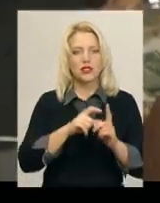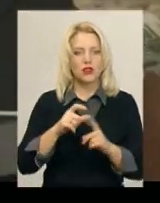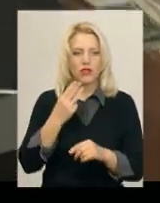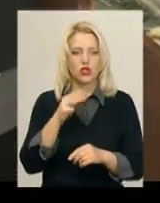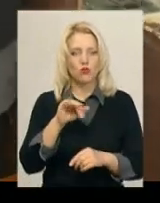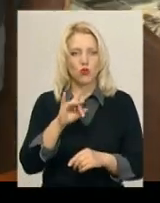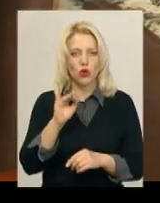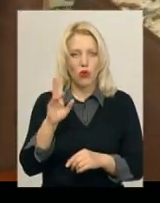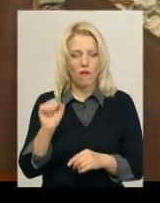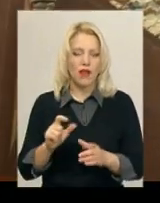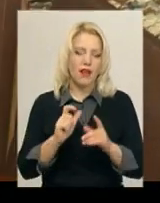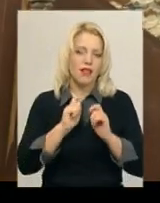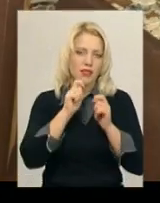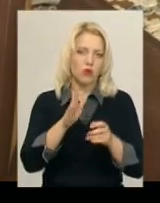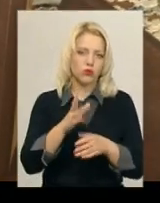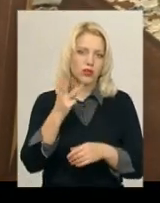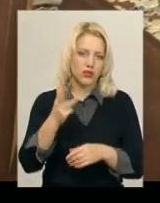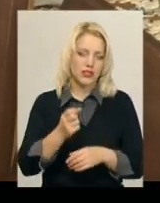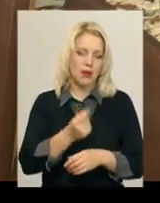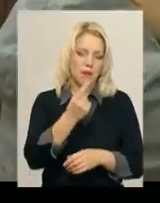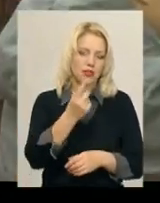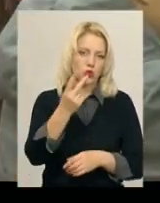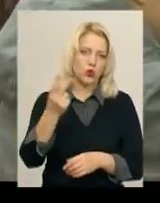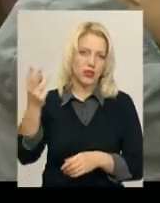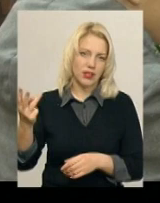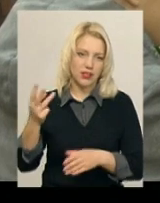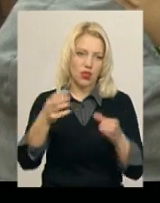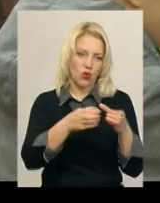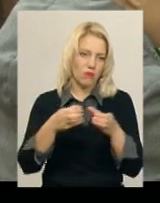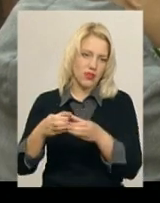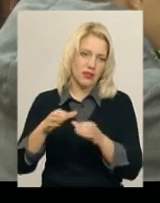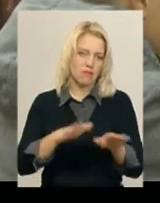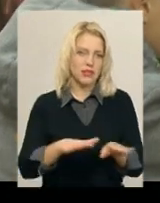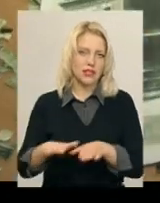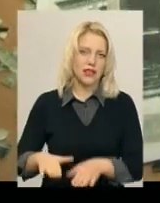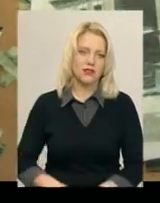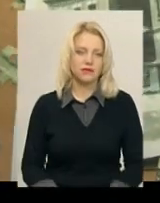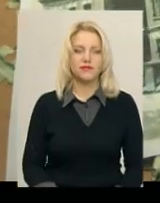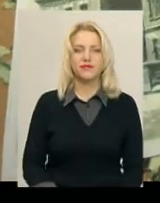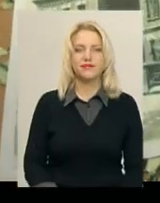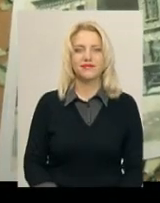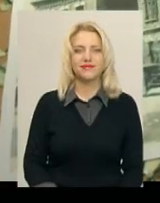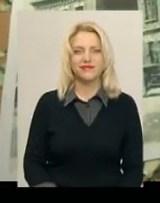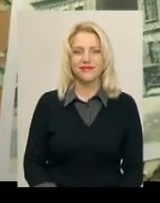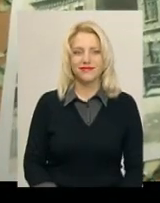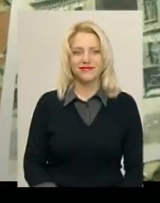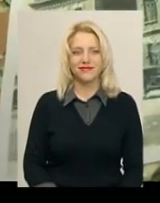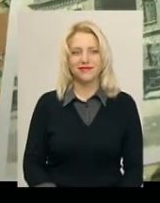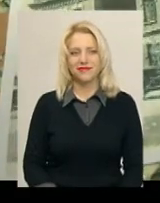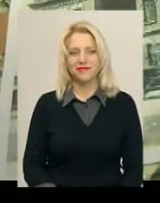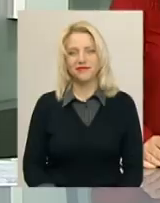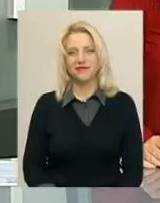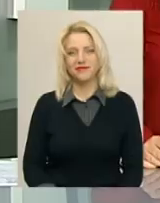Шмурікової, нагород буде три за призові перше, друге та третє командне місце. Вікторія Зелінська, Іван Мовчан, Новини, Поділля, Центр.